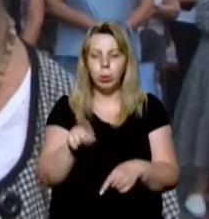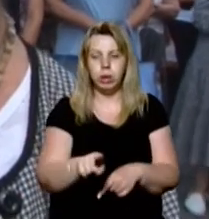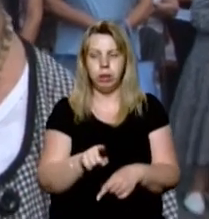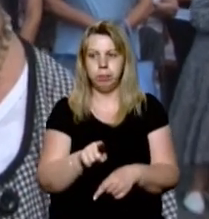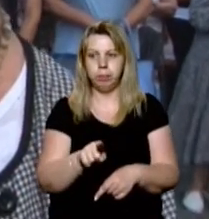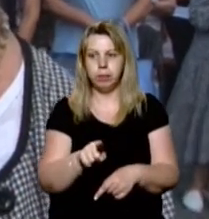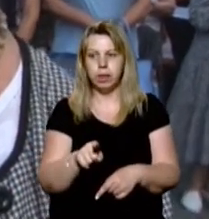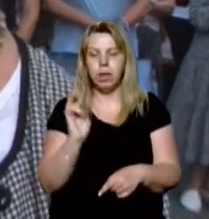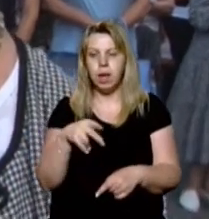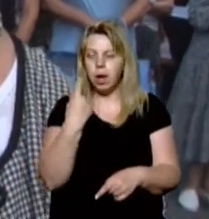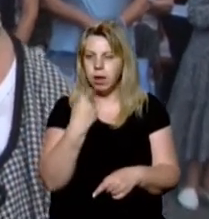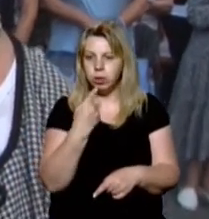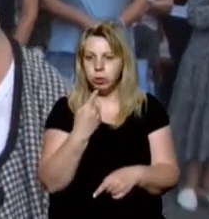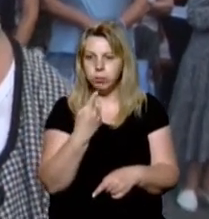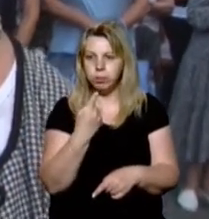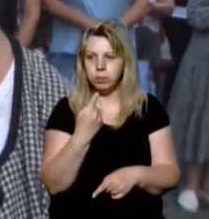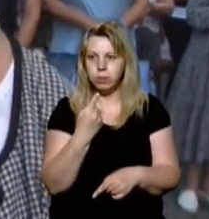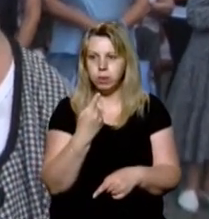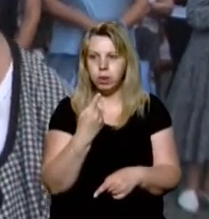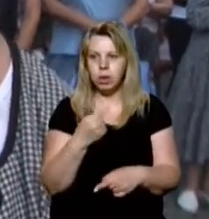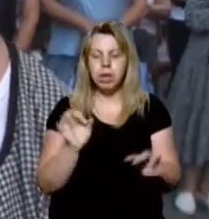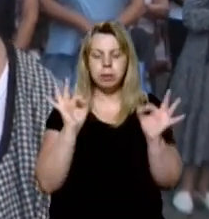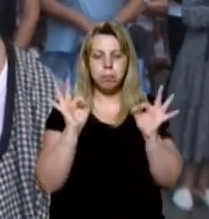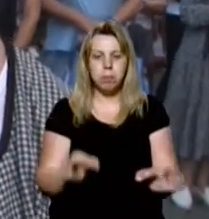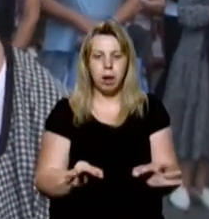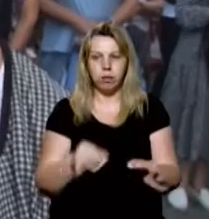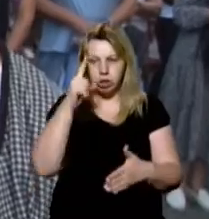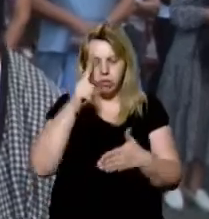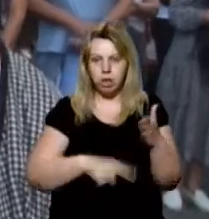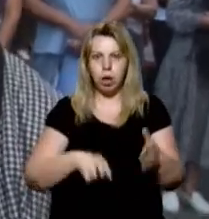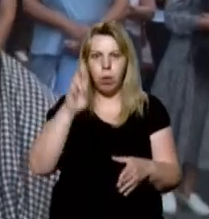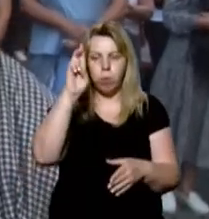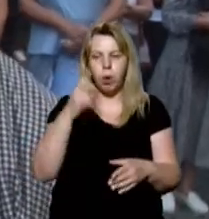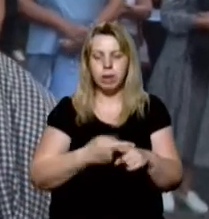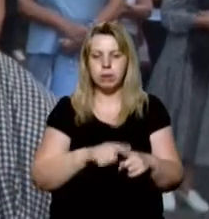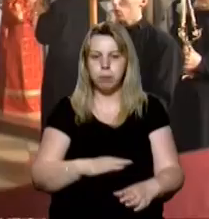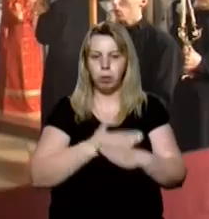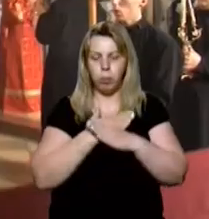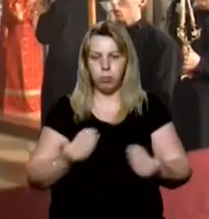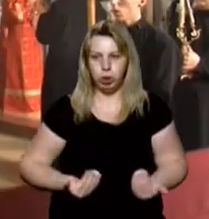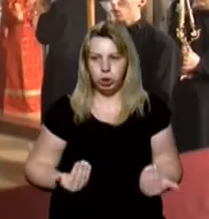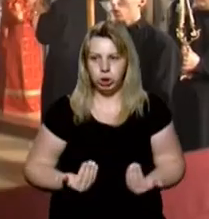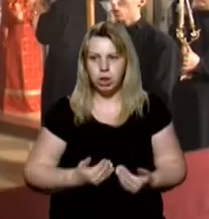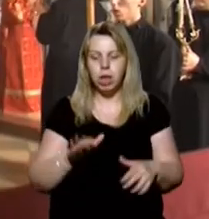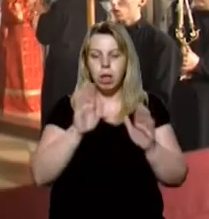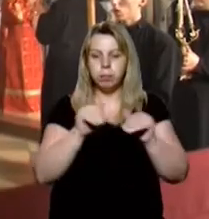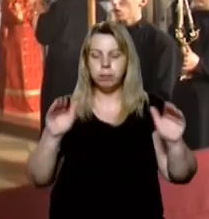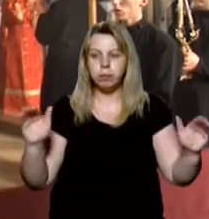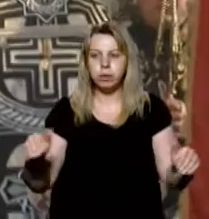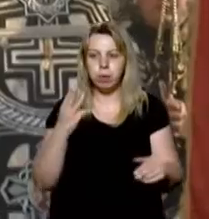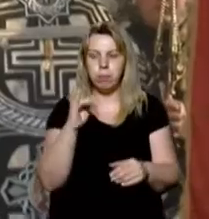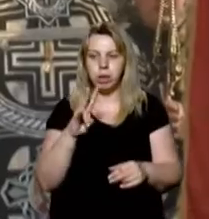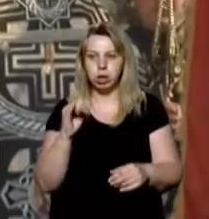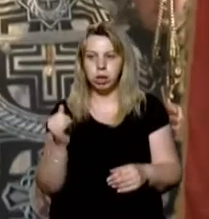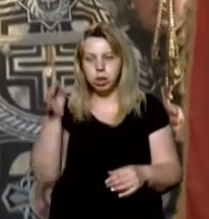як кажуть, по-справжньому вірила в Бога, і це мені допомагає жити. Поминути Мілена Шашіка, а